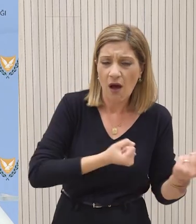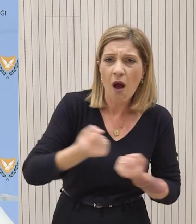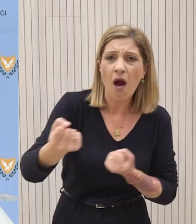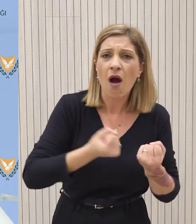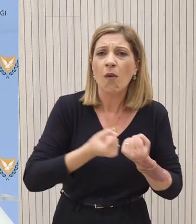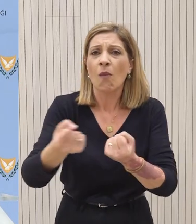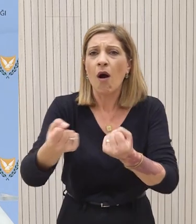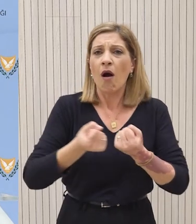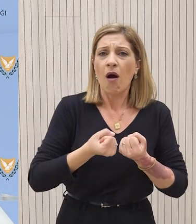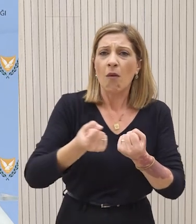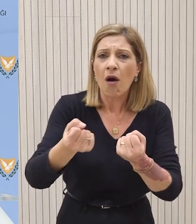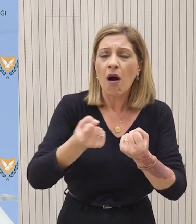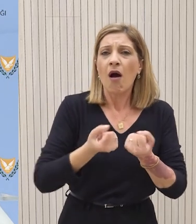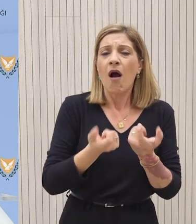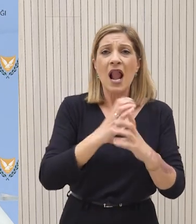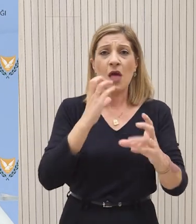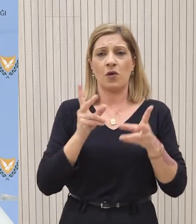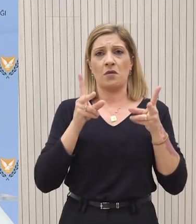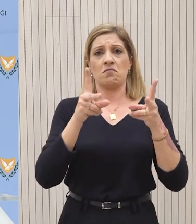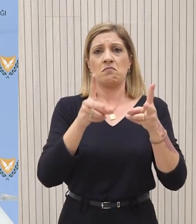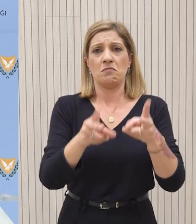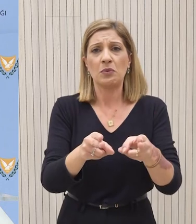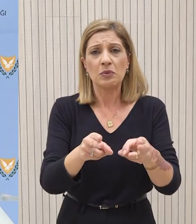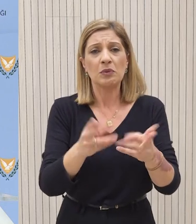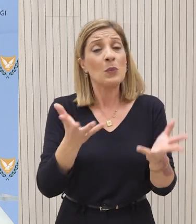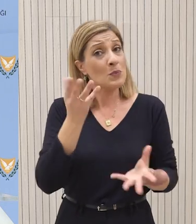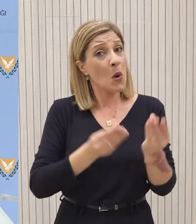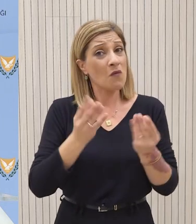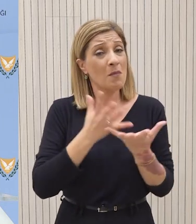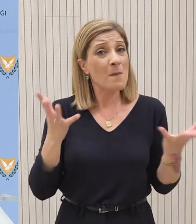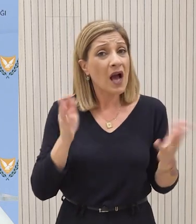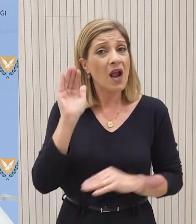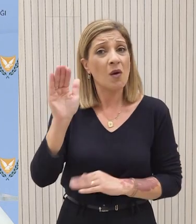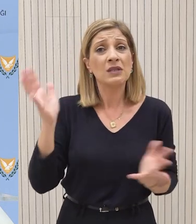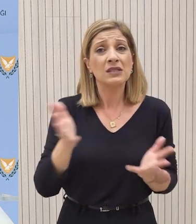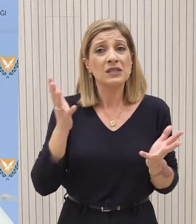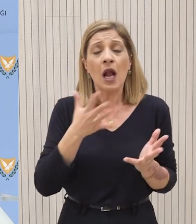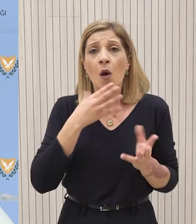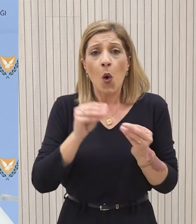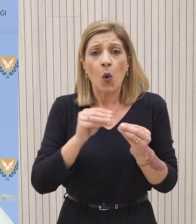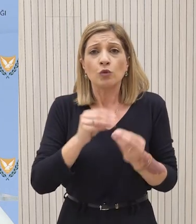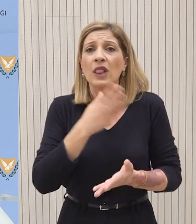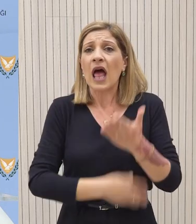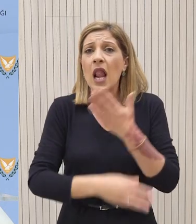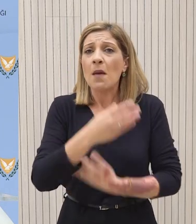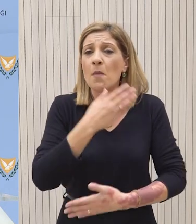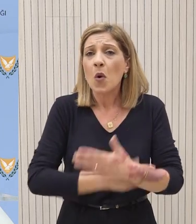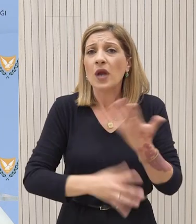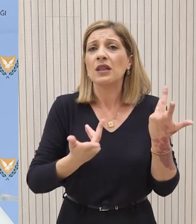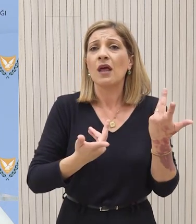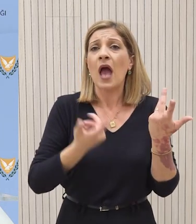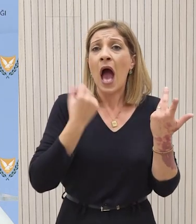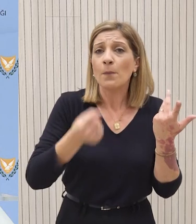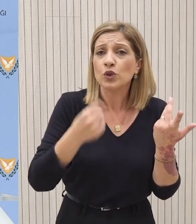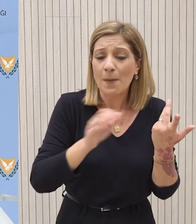αγκληροποιηθούν τα λιοκορία. Θα μπορούσε να υπάρξει μια διαφορετική απόφαση ώστε να μην ταλαιπωρηθεί τόσο σχολείς κόσμος και να μην καταγράφουν τόσες